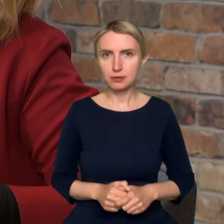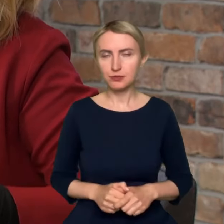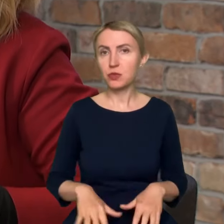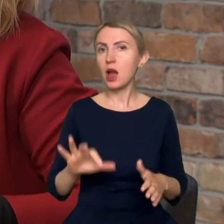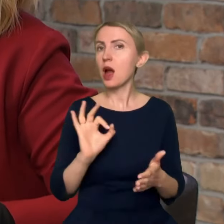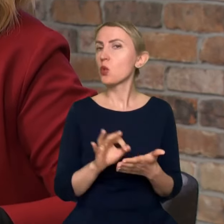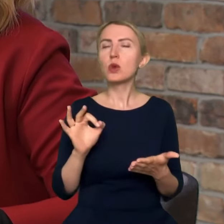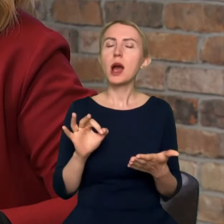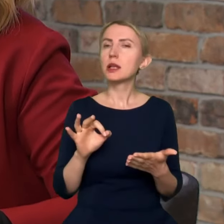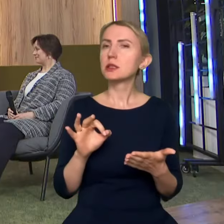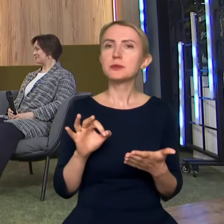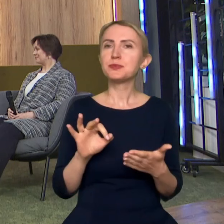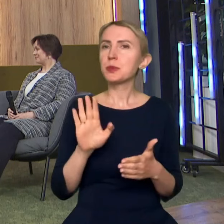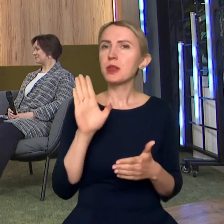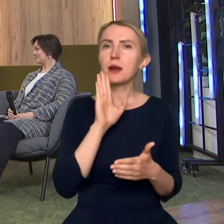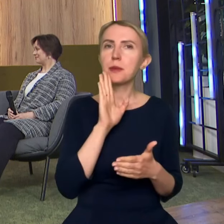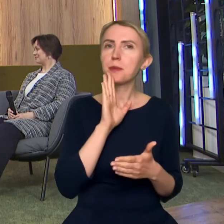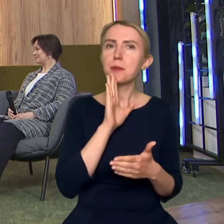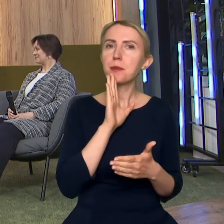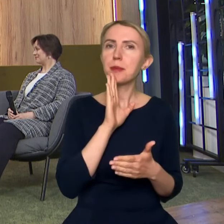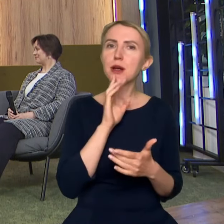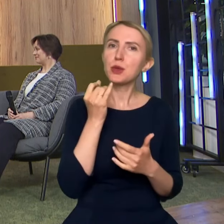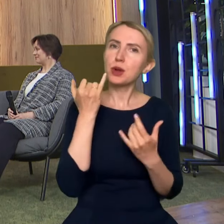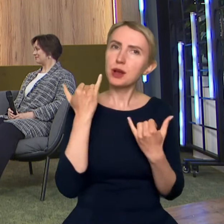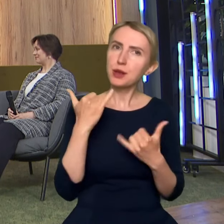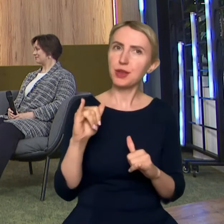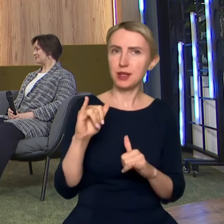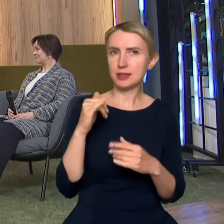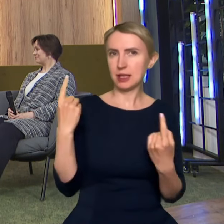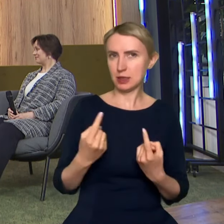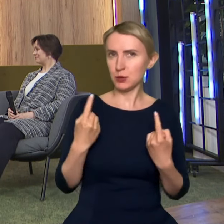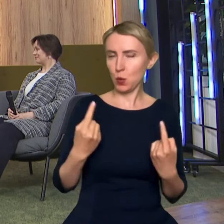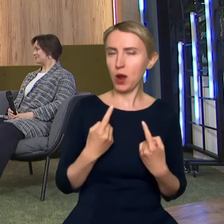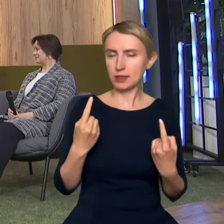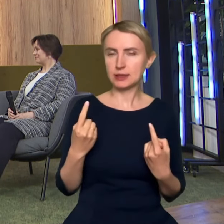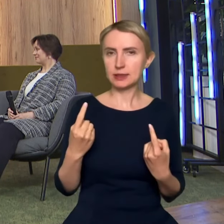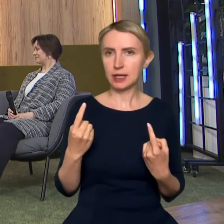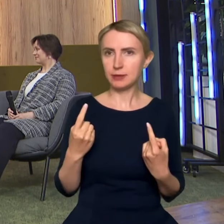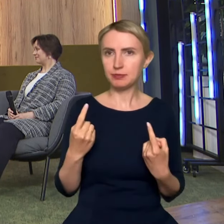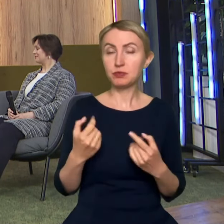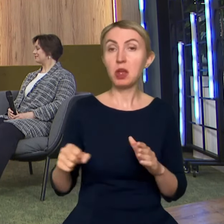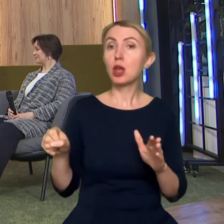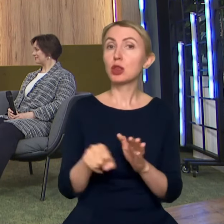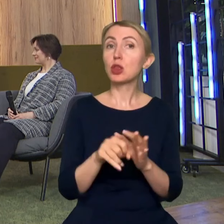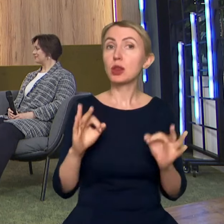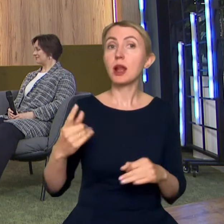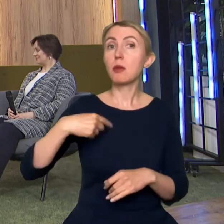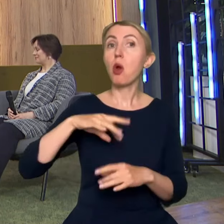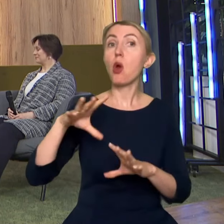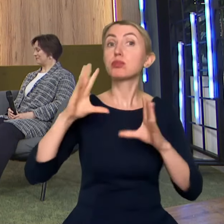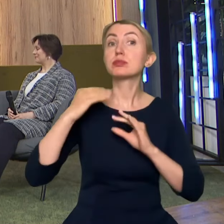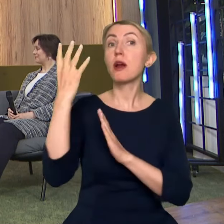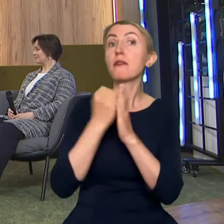chyba tutaj jest troszeczkę inna teraz następuje sytuacja. Mianowicie do tej pory myśmy pozyskiwali wiedzę, która była